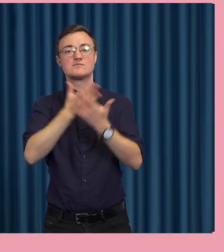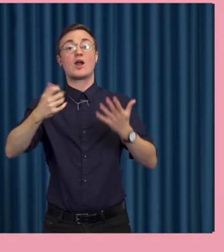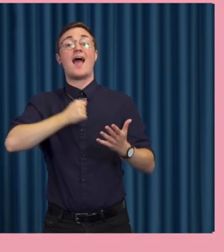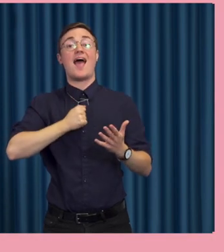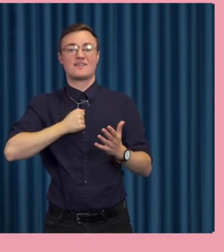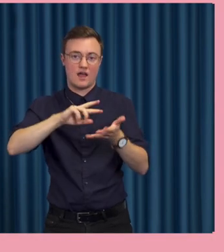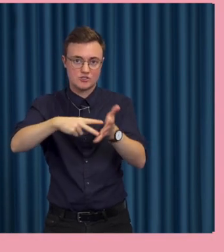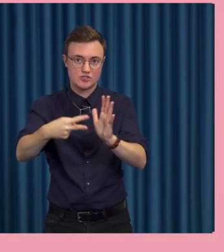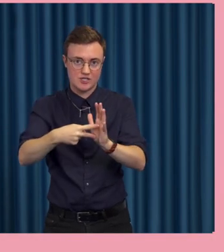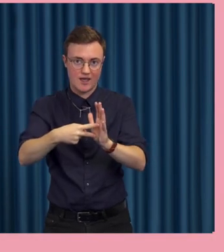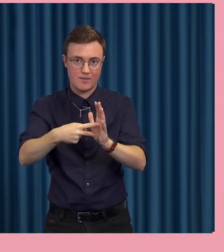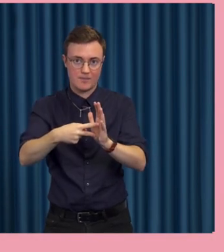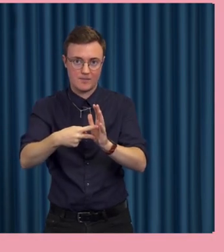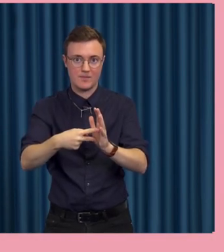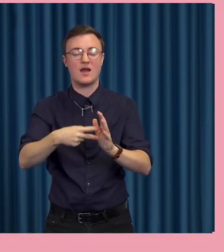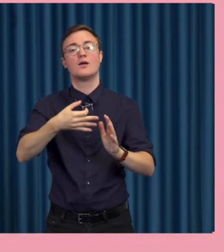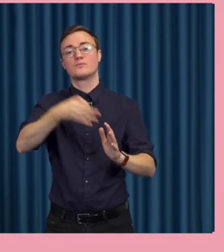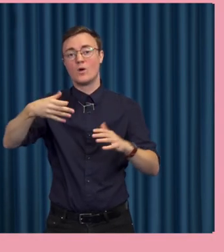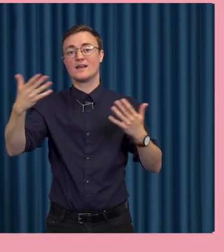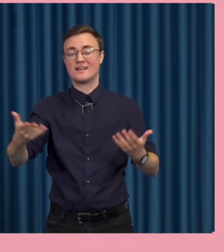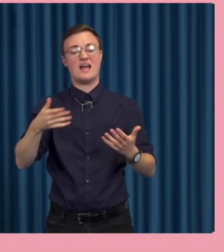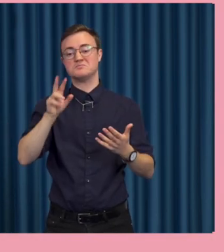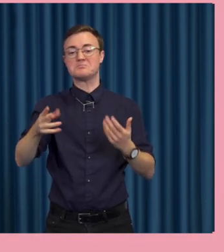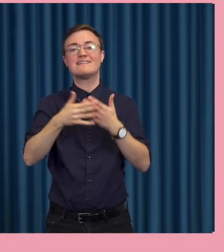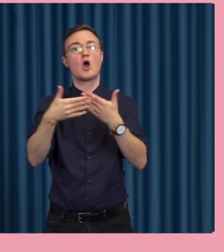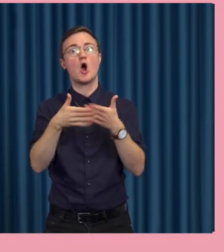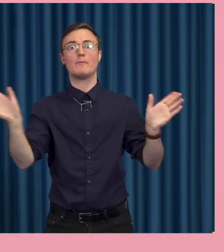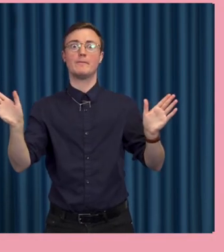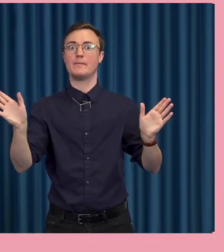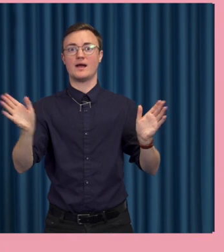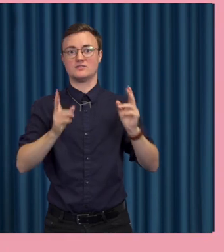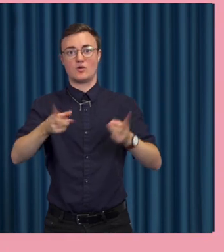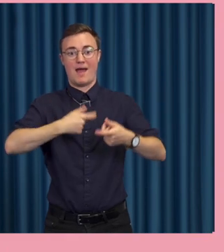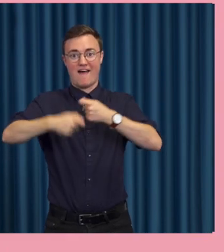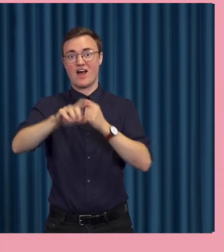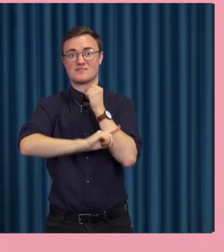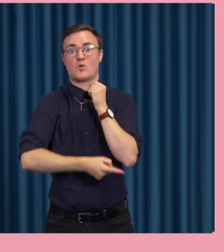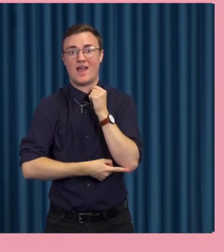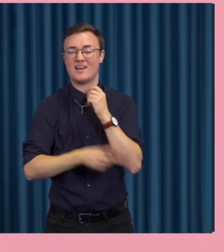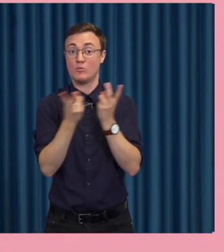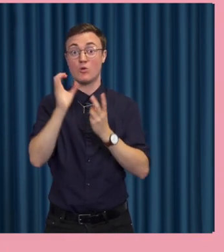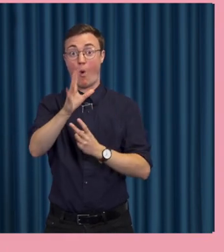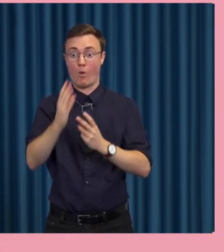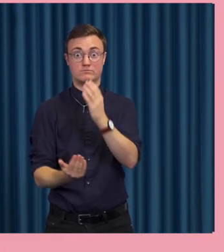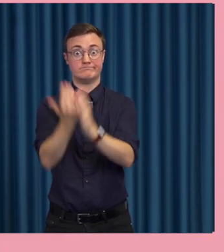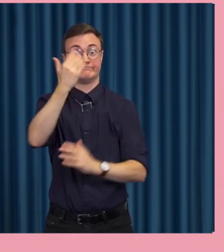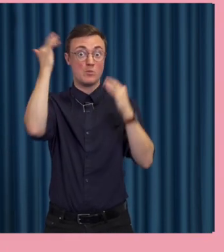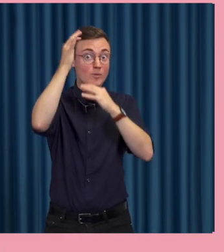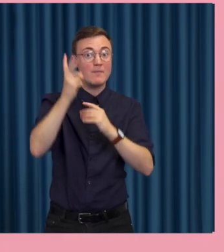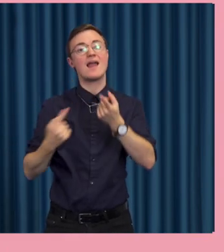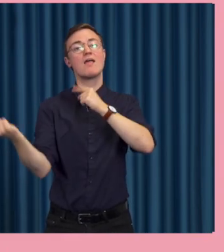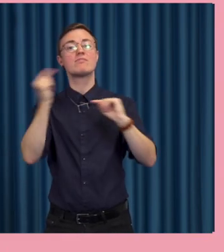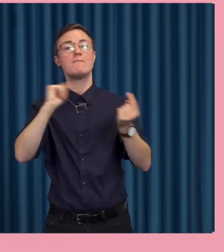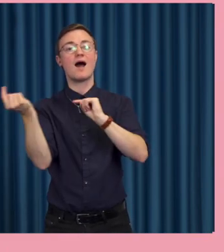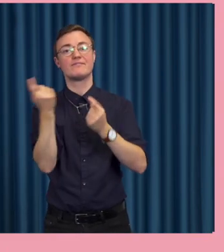ligger i att man skyddar, man är inte öppen liksom som en affärsmodell. Vilket gör att när det blir problem eller